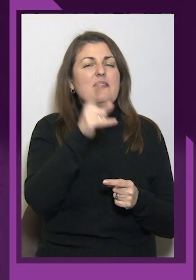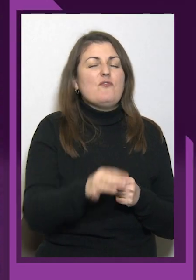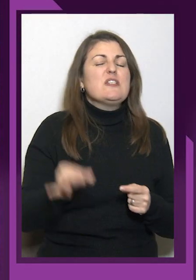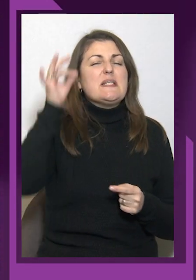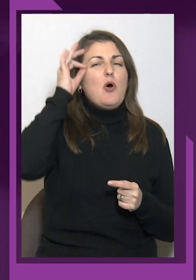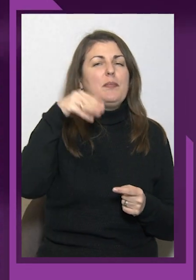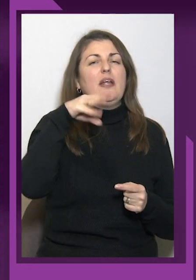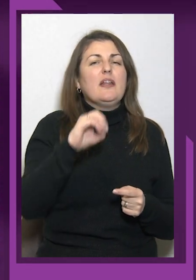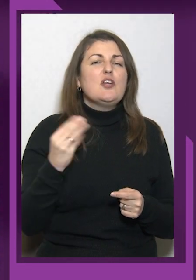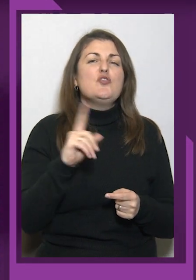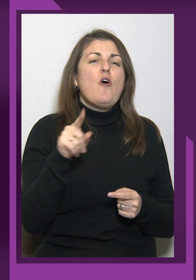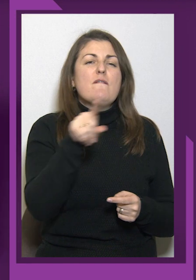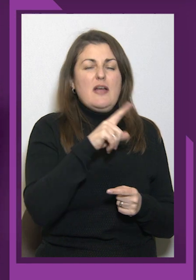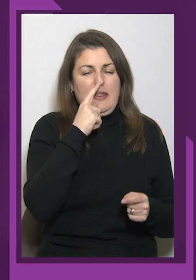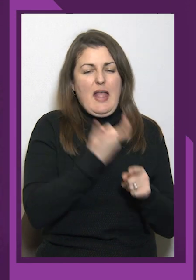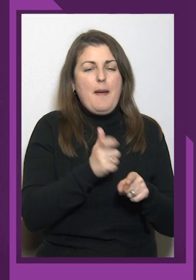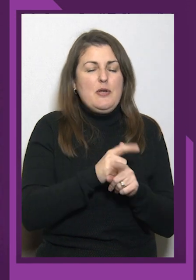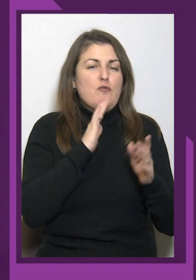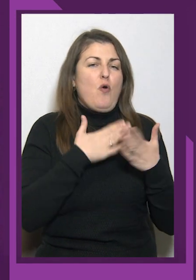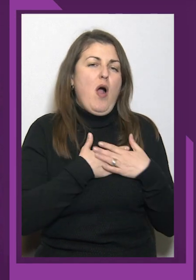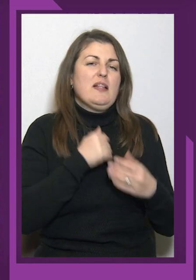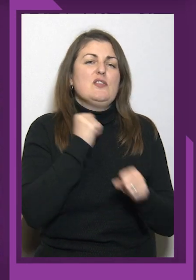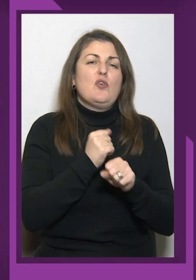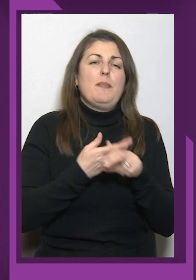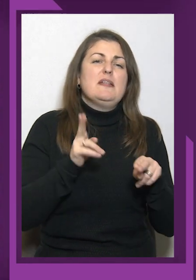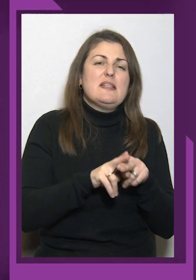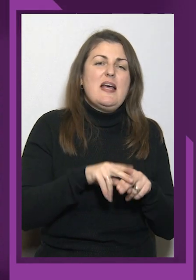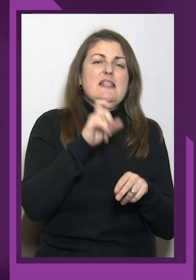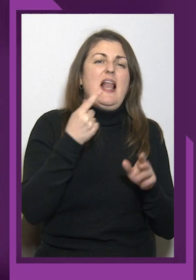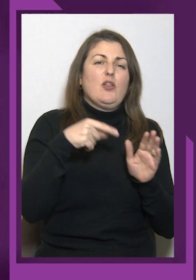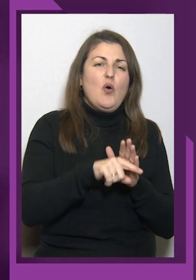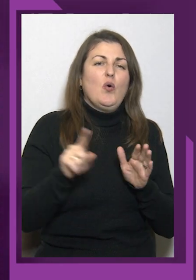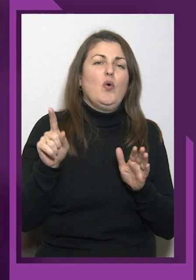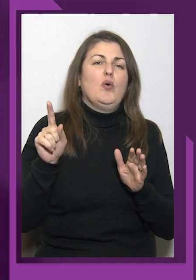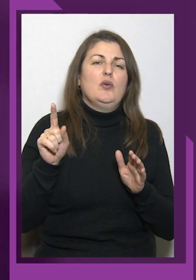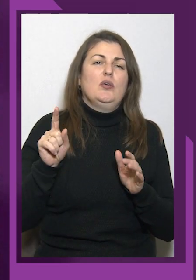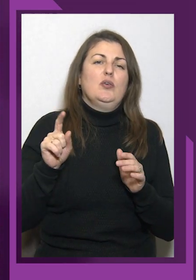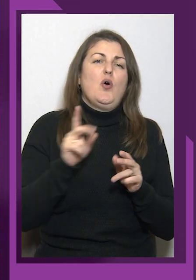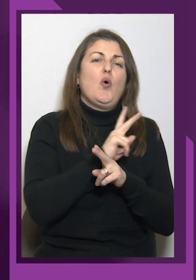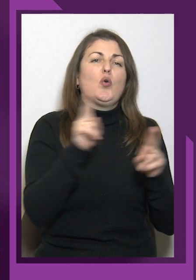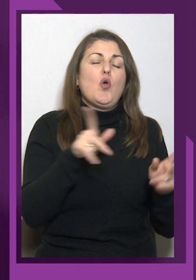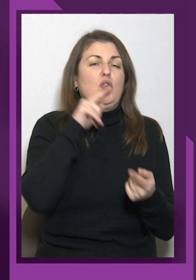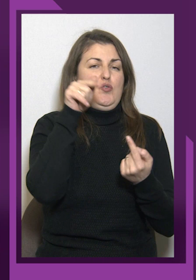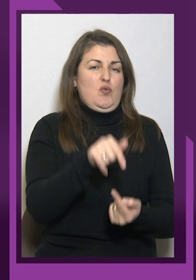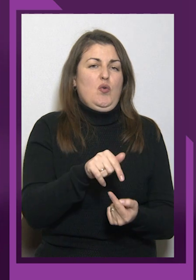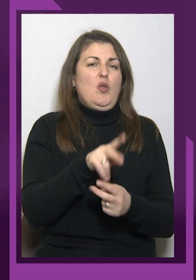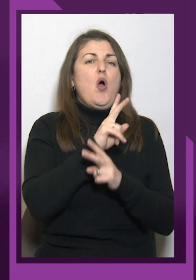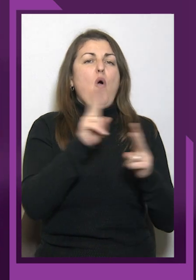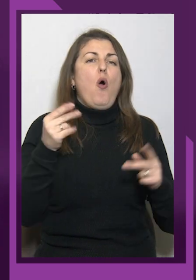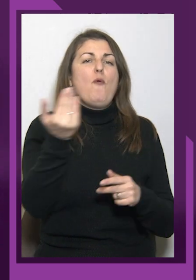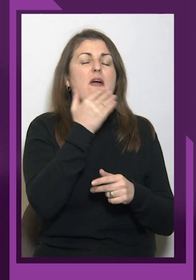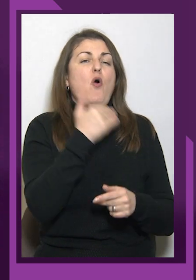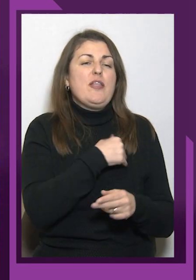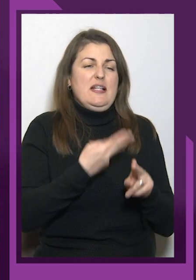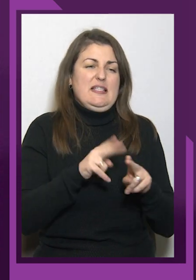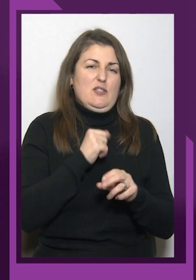це для того, хто достойний, кому ви хотіли би це зробити. І я вважаю, що вони то